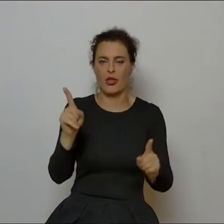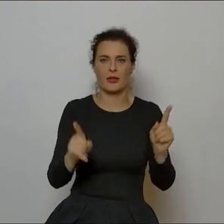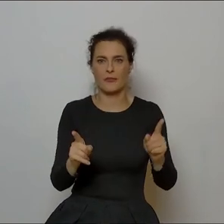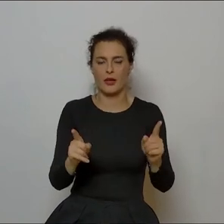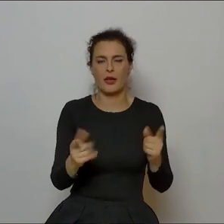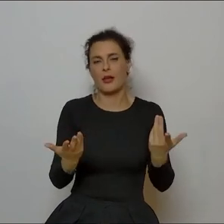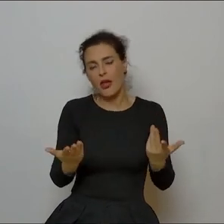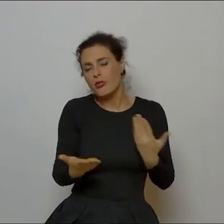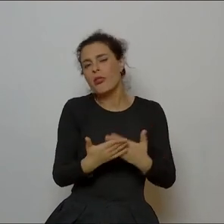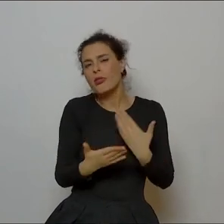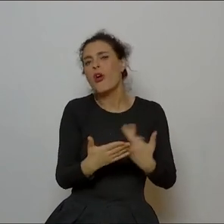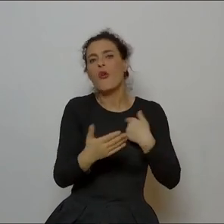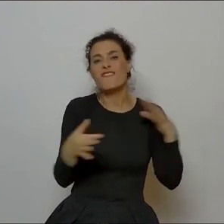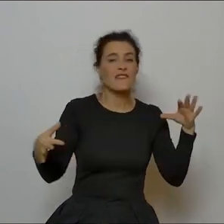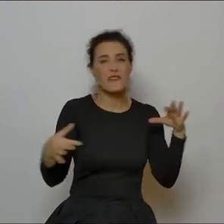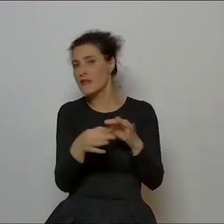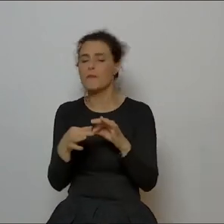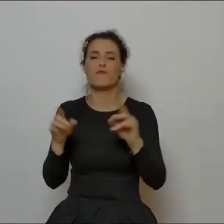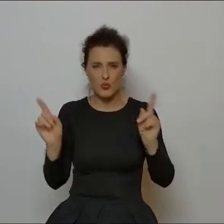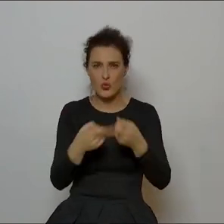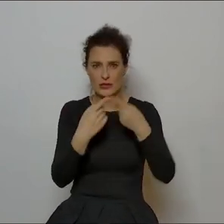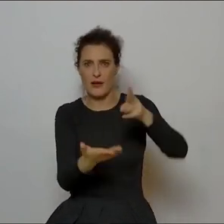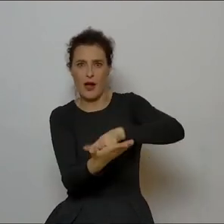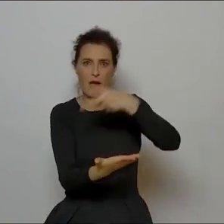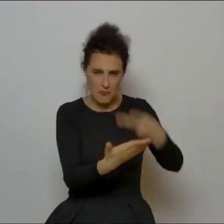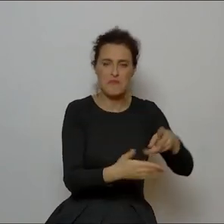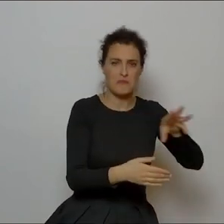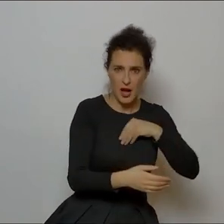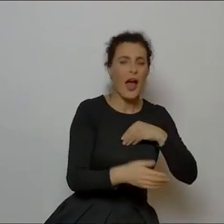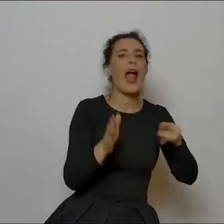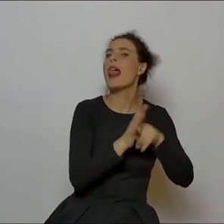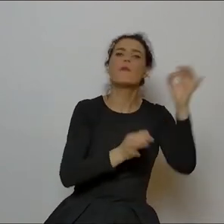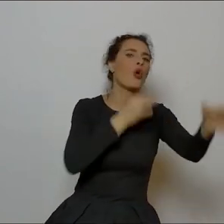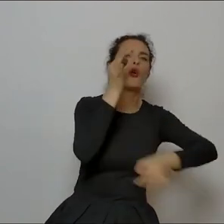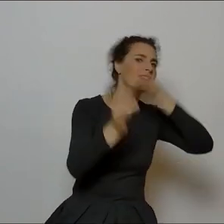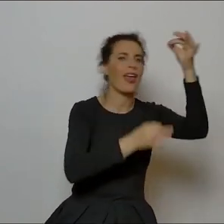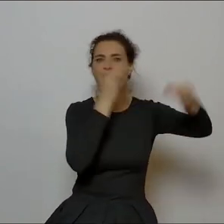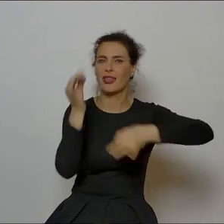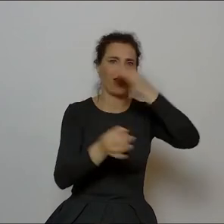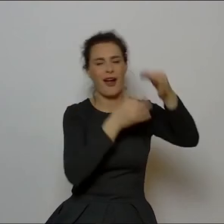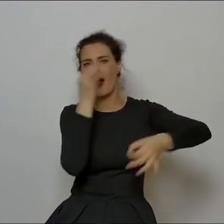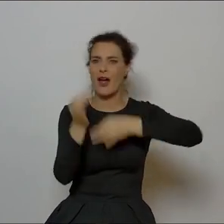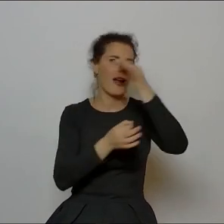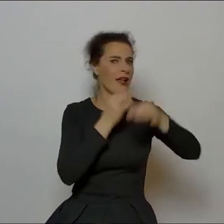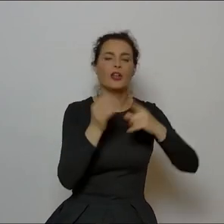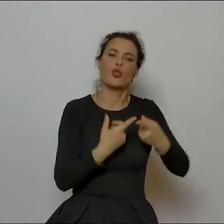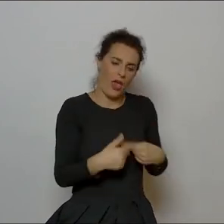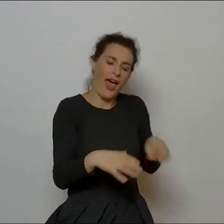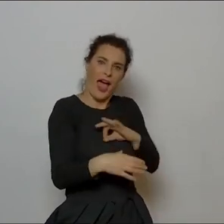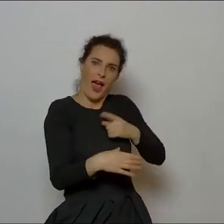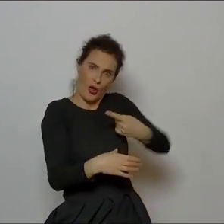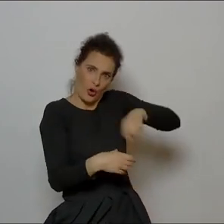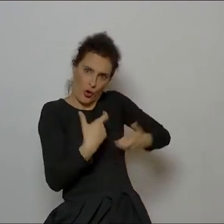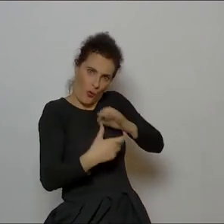wprost można to przełożyć na muzykę, zwłaszcza na muzykę, nie na piosenkową, to co ja robię z zespołem z Norwidem